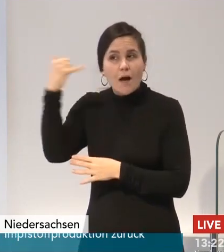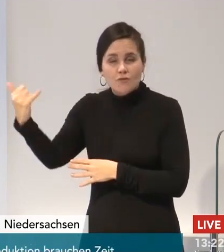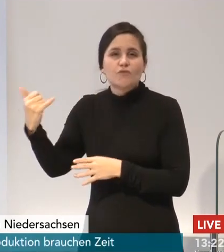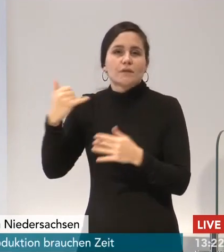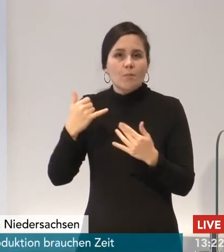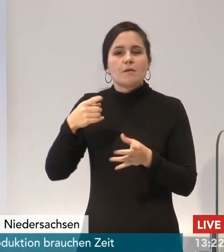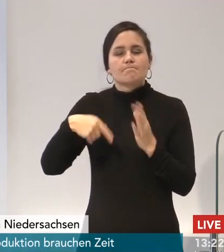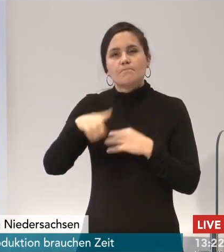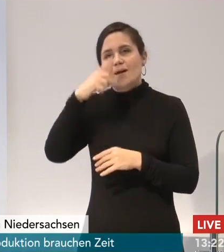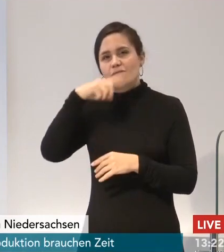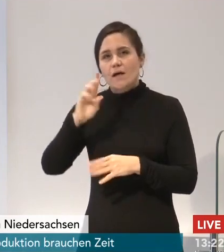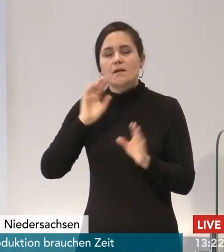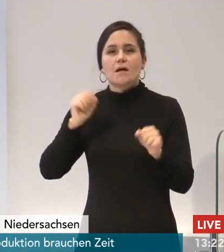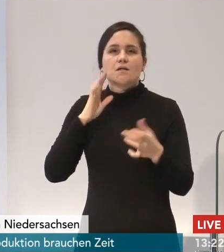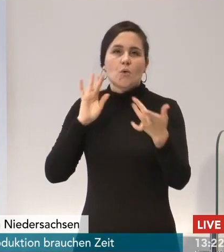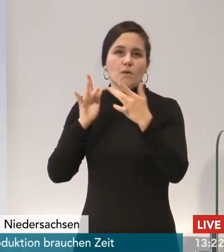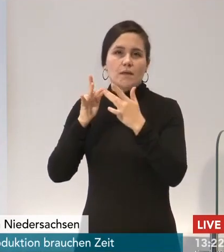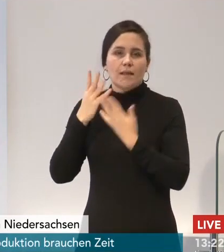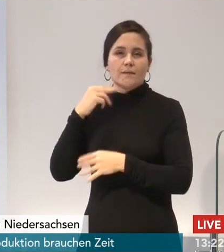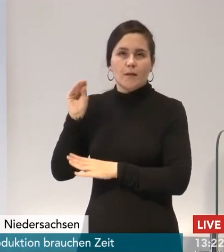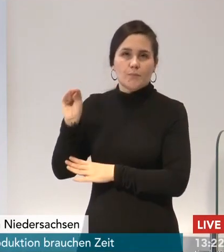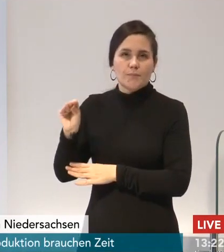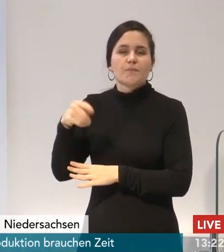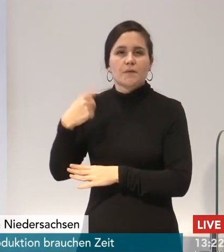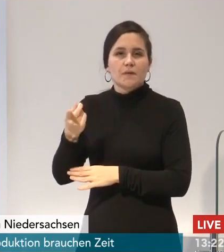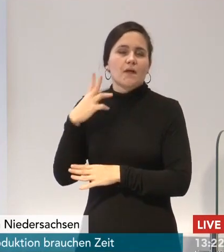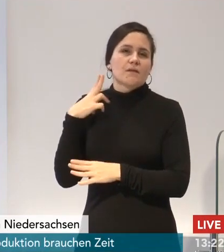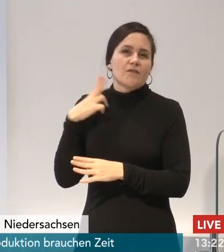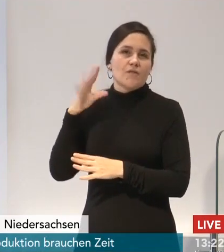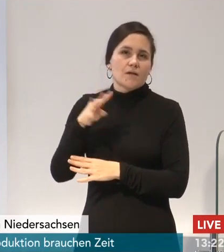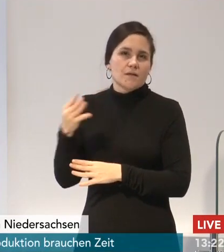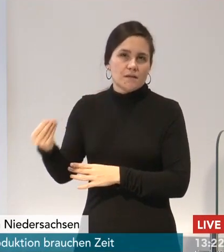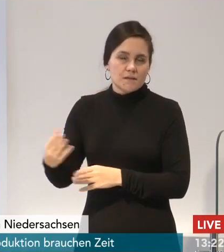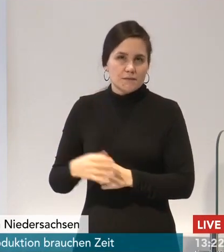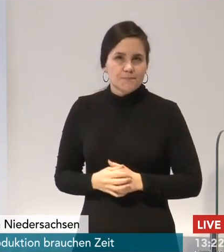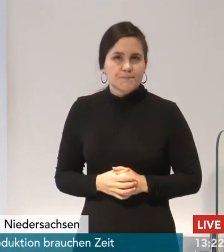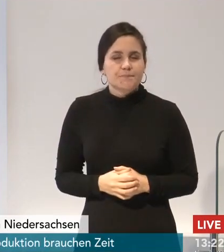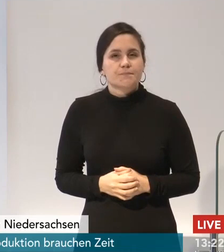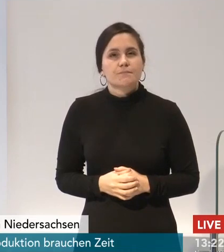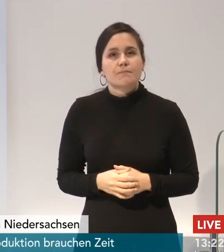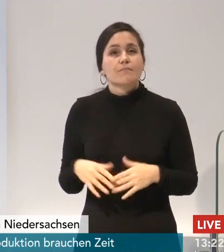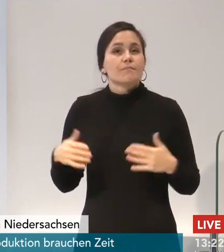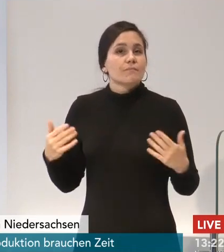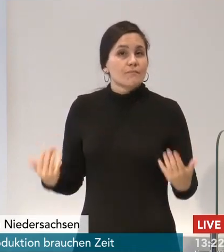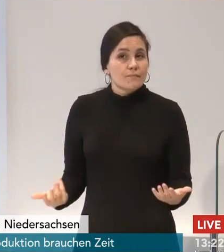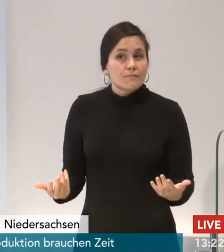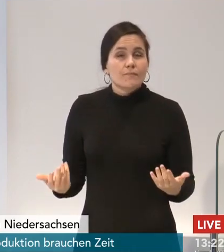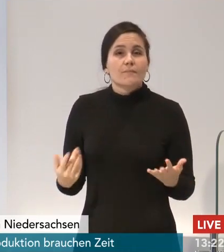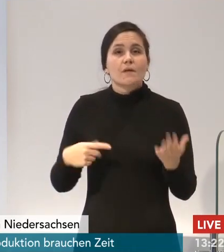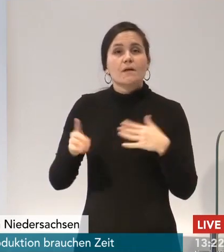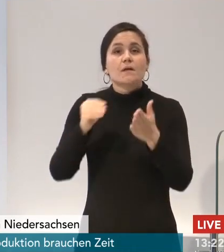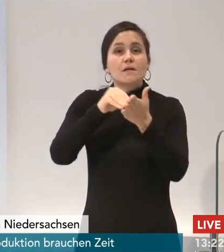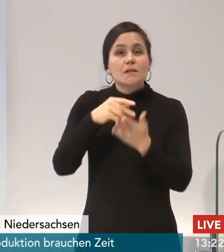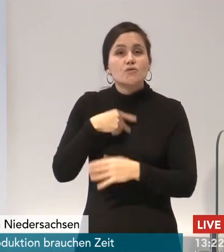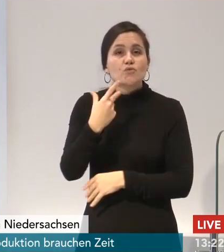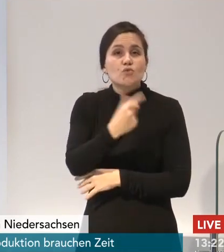landkreisübergreifenden Impf-Tourismus wird dadurch gelöst, dass wir zunächst die Wahl des Impfzentrums auf den eigenen